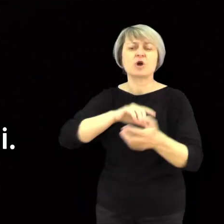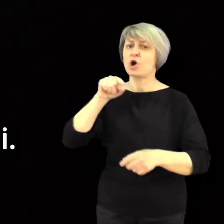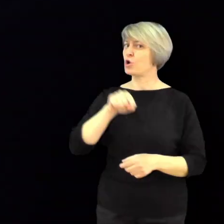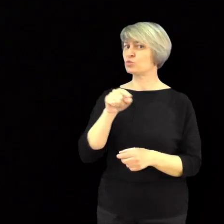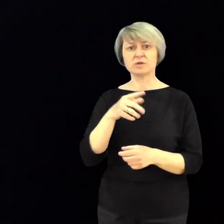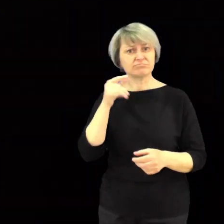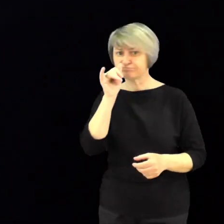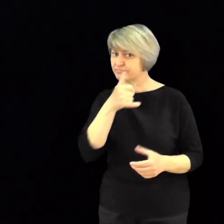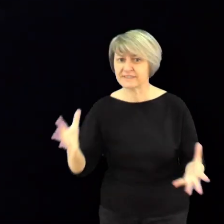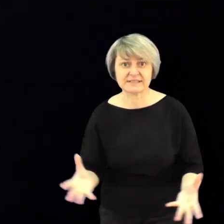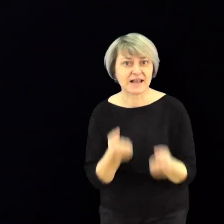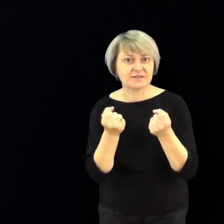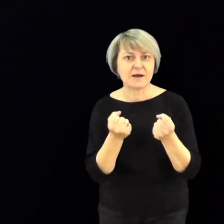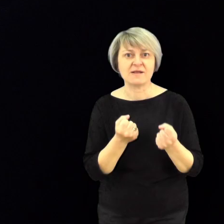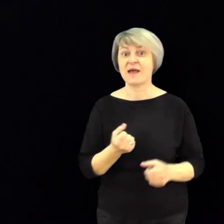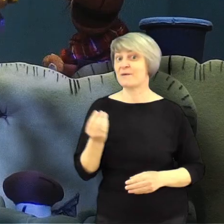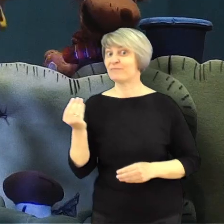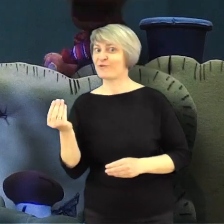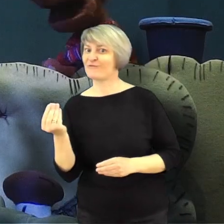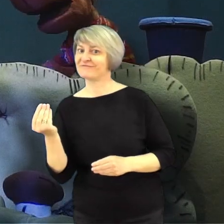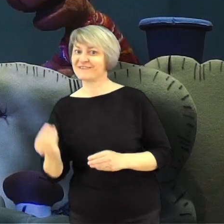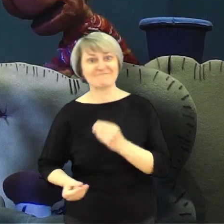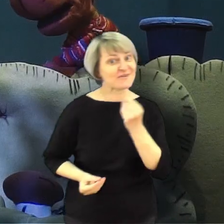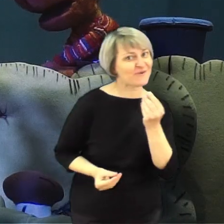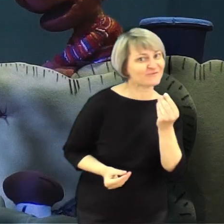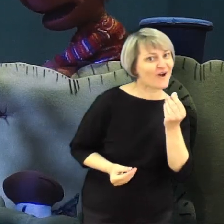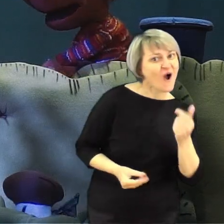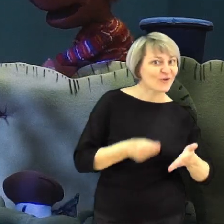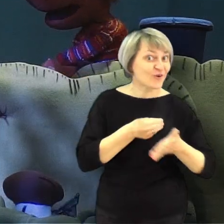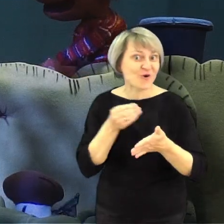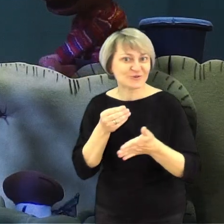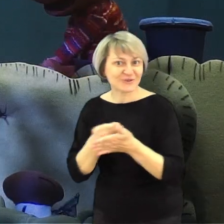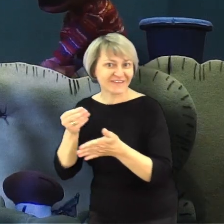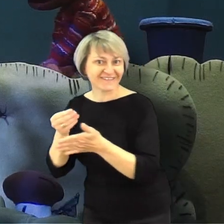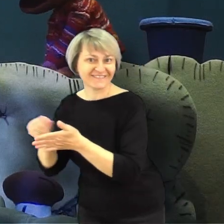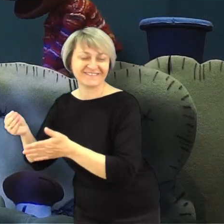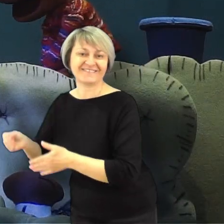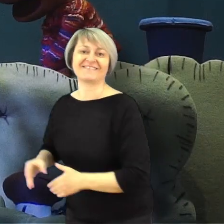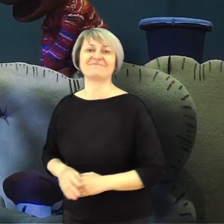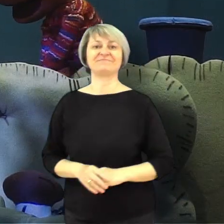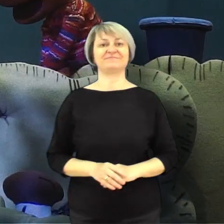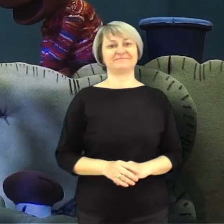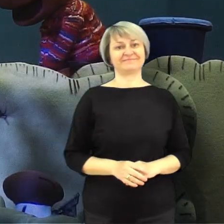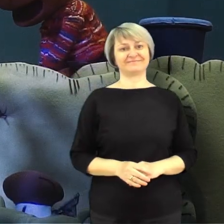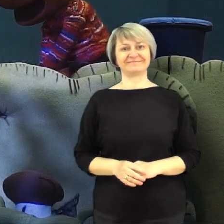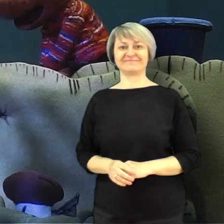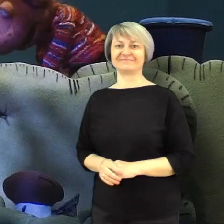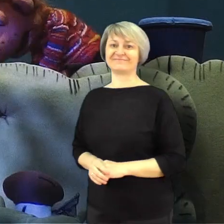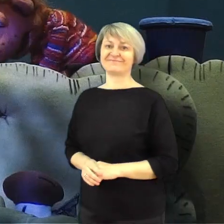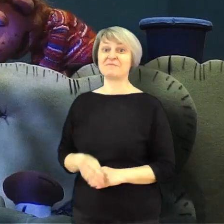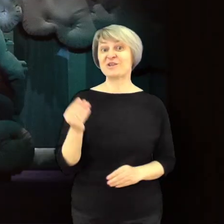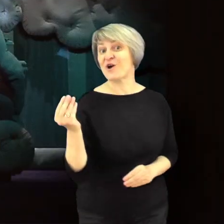na ziemi Ale tutaj go nie znajdziecie Pieniądze! Pieniądze, pieniądze! Koszty!